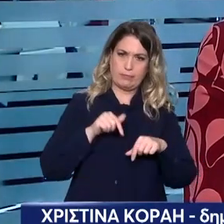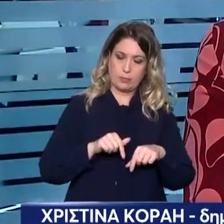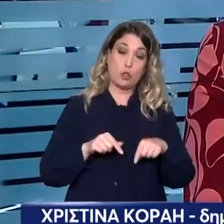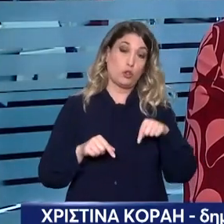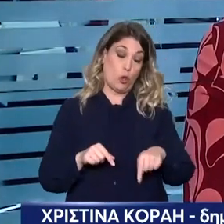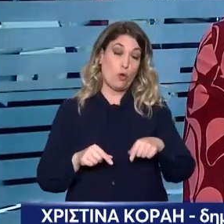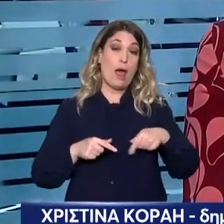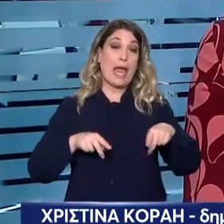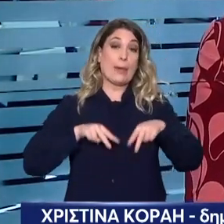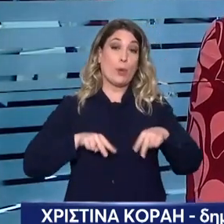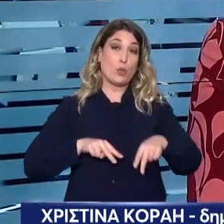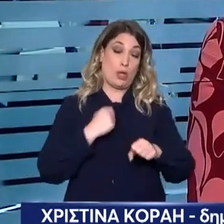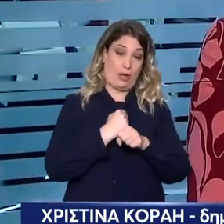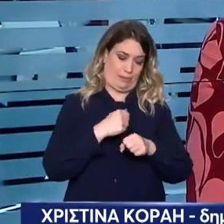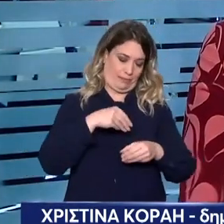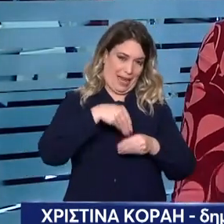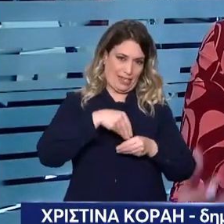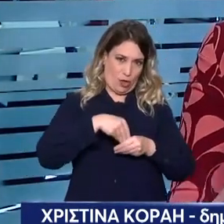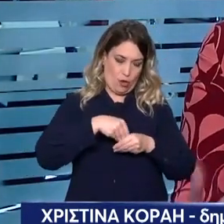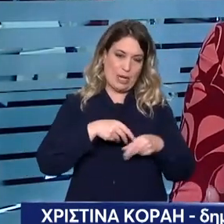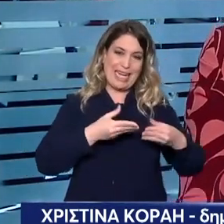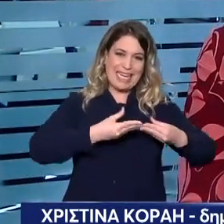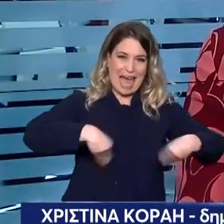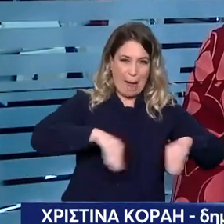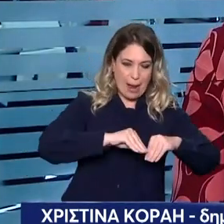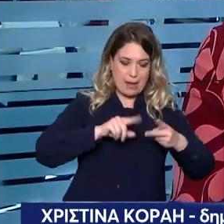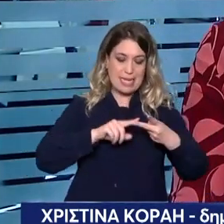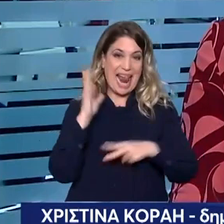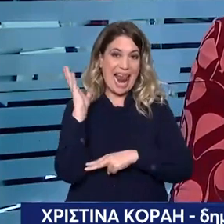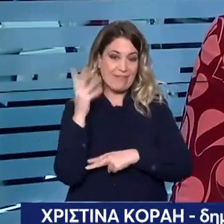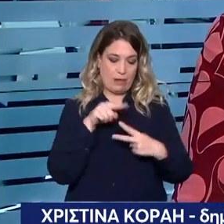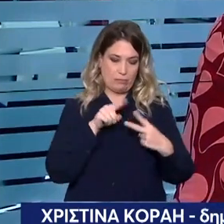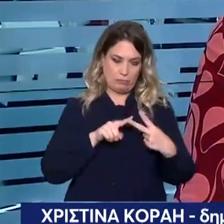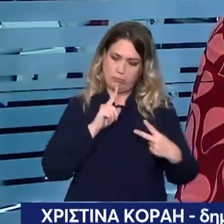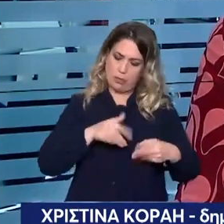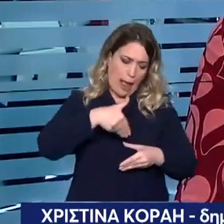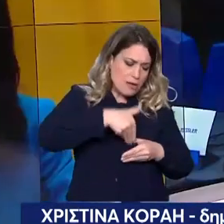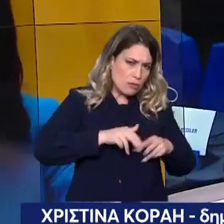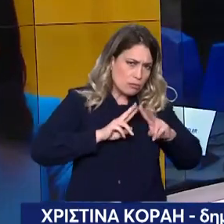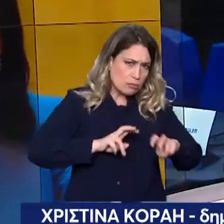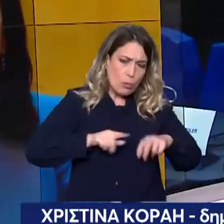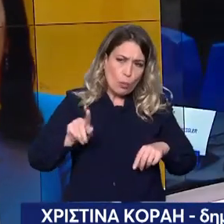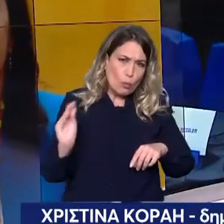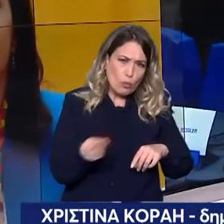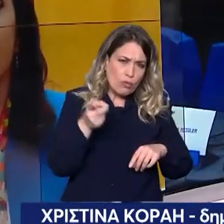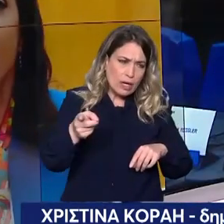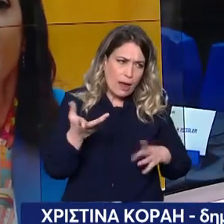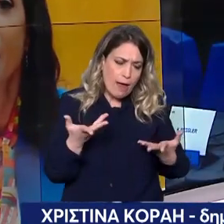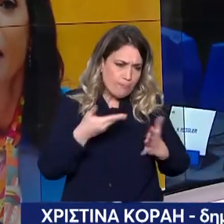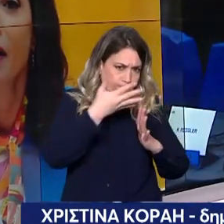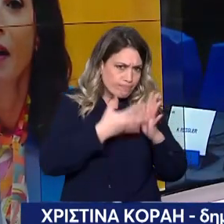Κεραμαίος και ο κύριος Λιβάνιος στο Υπουργείο Εσωτερικών. Είναι εσωτερική διαδικασία κατά πόρου όσο υπήρξε